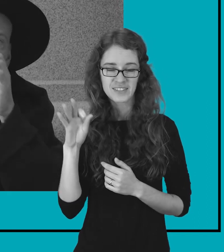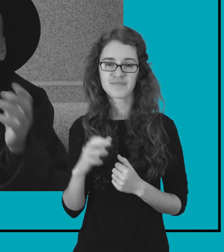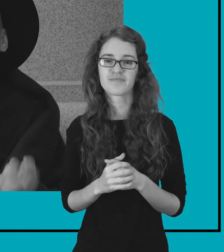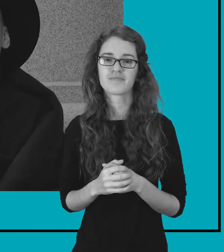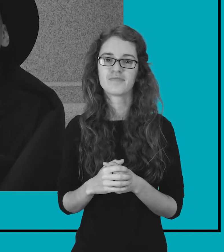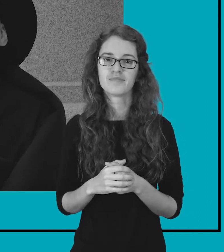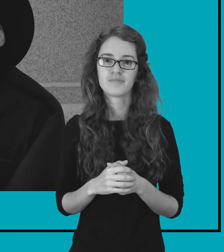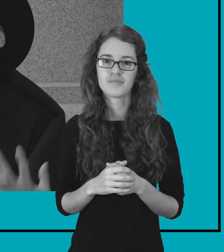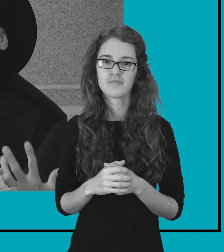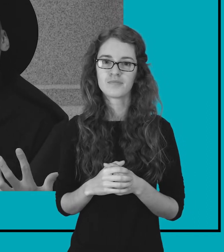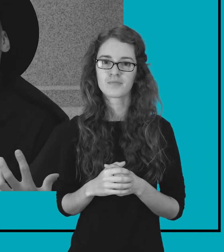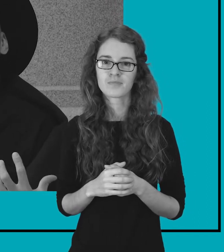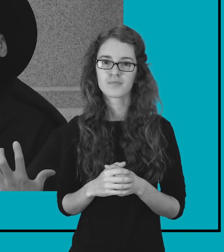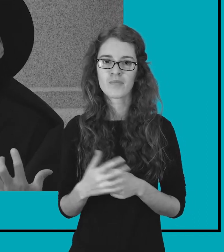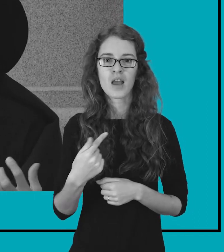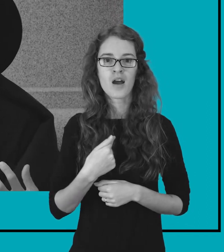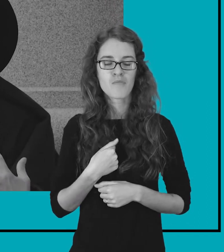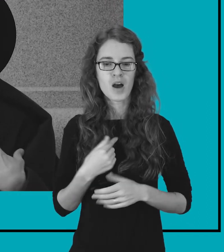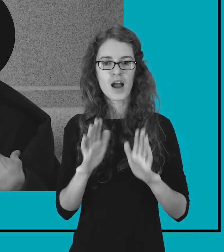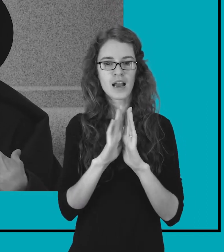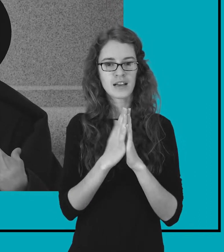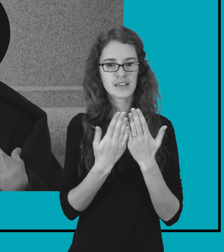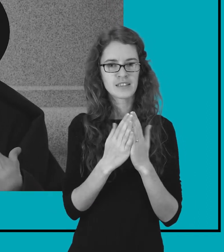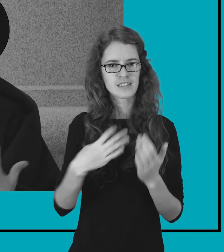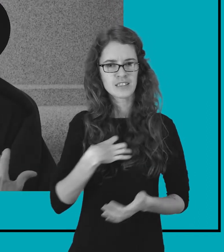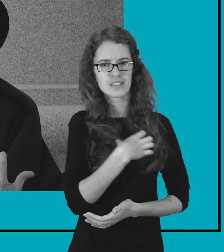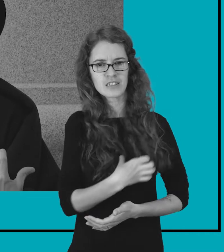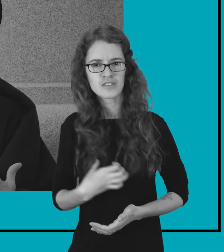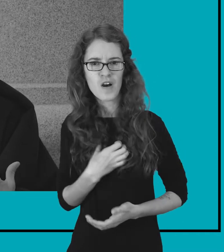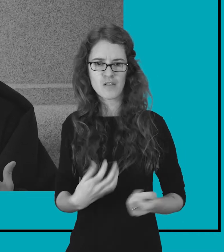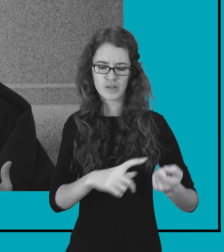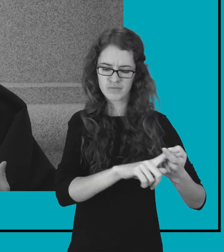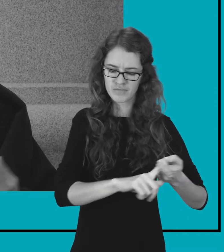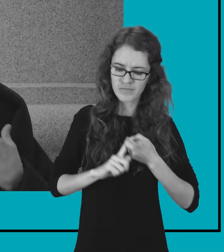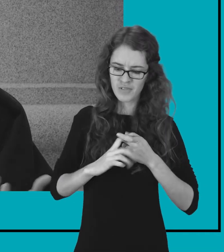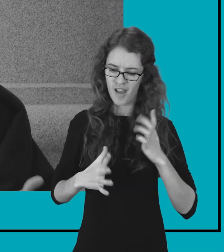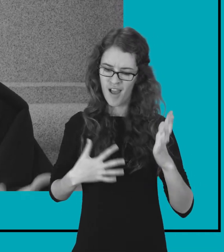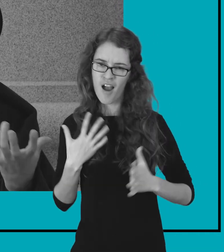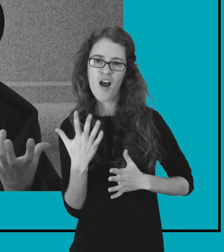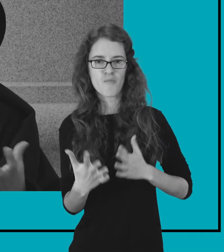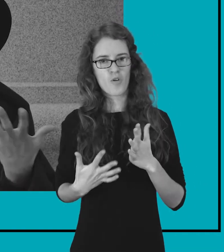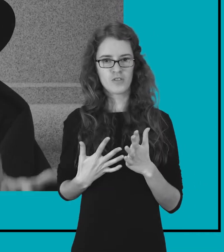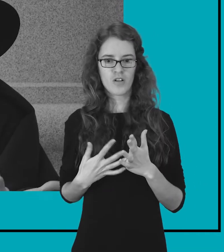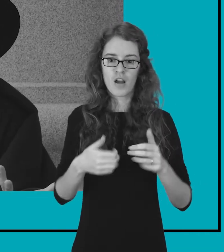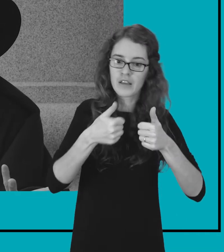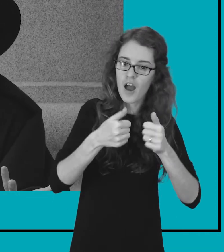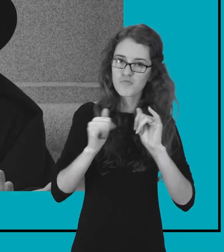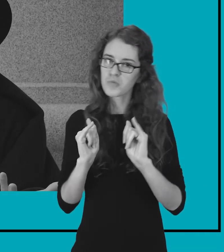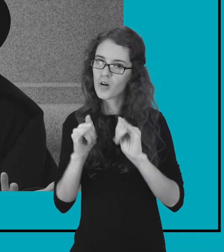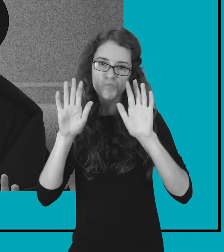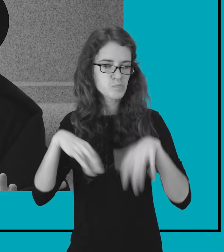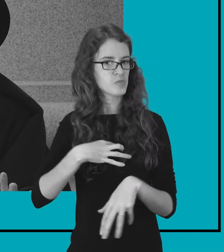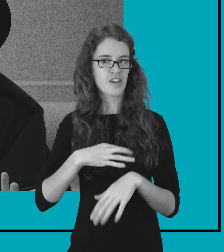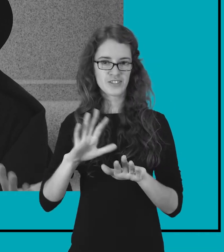Matot, kas yra? Man knyga yra kažkaip, jeigu mane pagauna, sudirgina ir gerai, ir blogai, aprasme, kaip ir teatras,